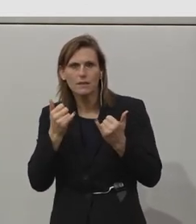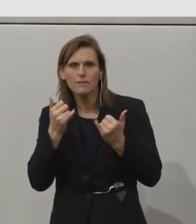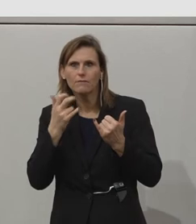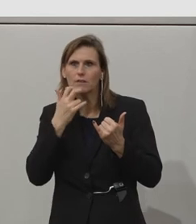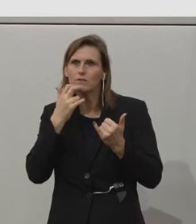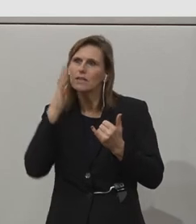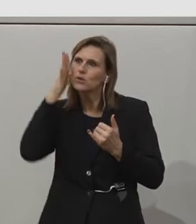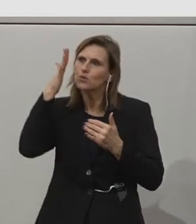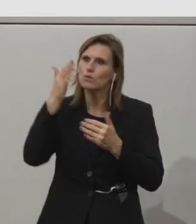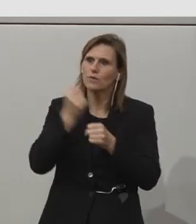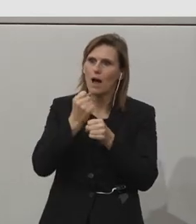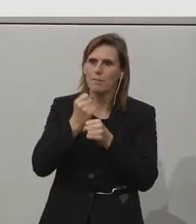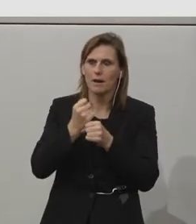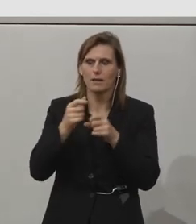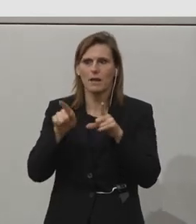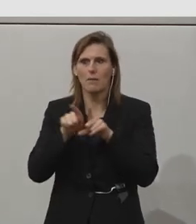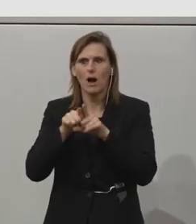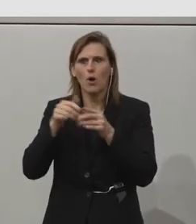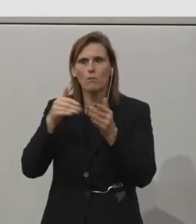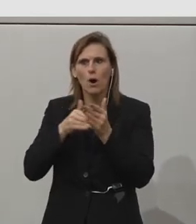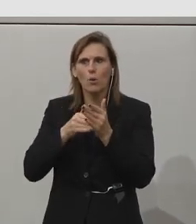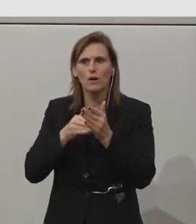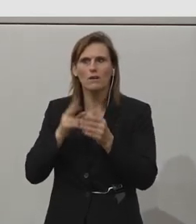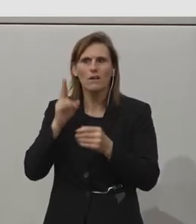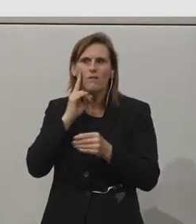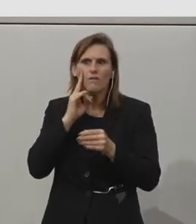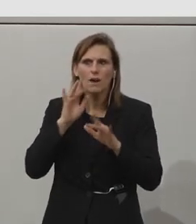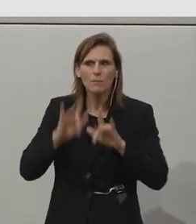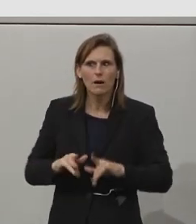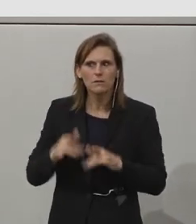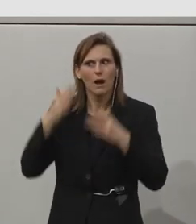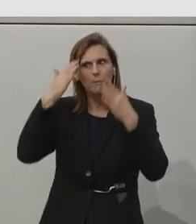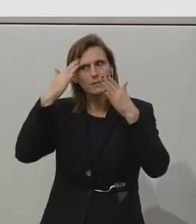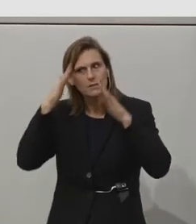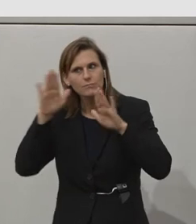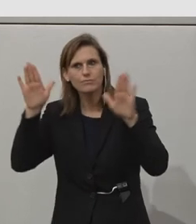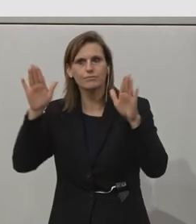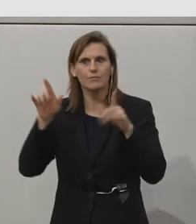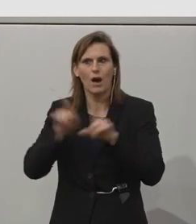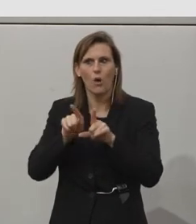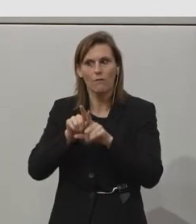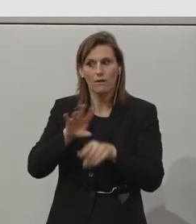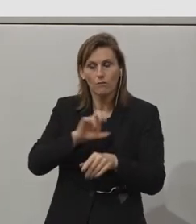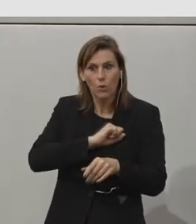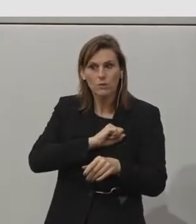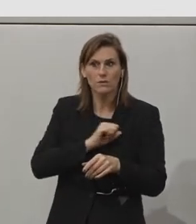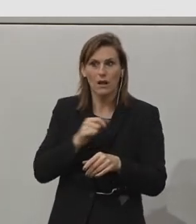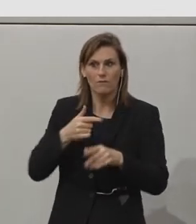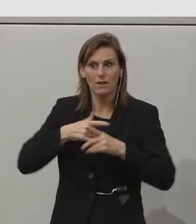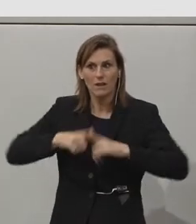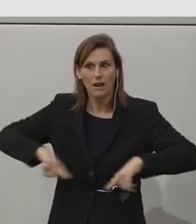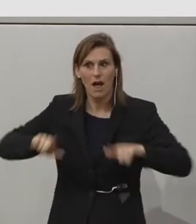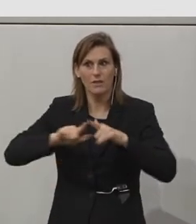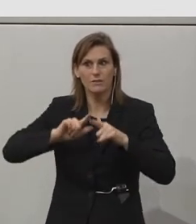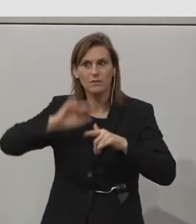können. Aber es braucht auch die Unternehmen, die offen sind für Neues, die vielleicht aber auch davon profitieren, weil wenn ich vom ländlichen Raum